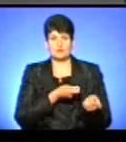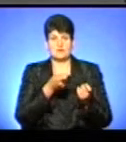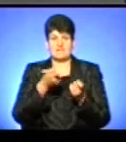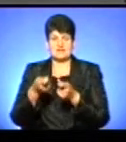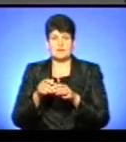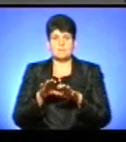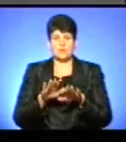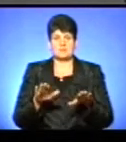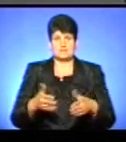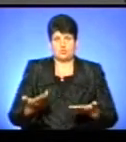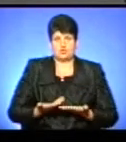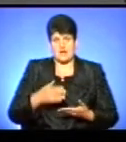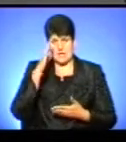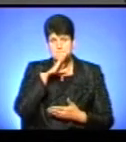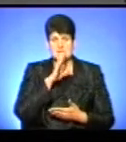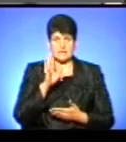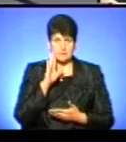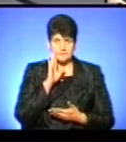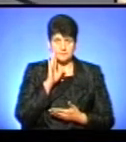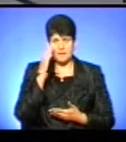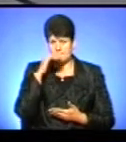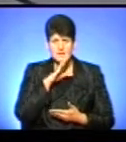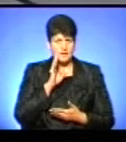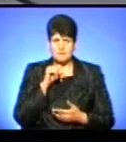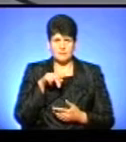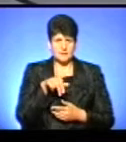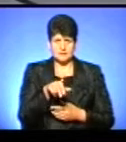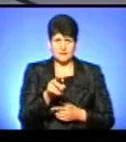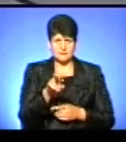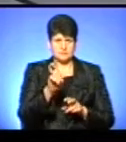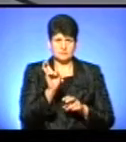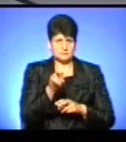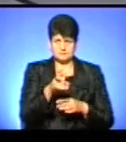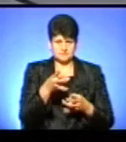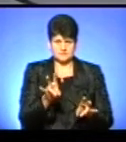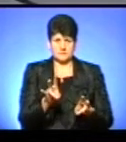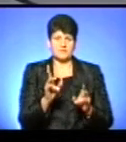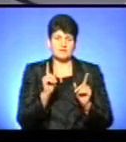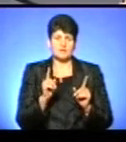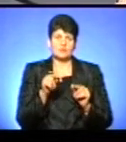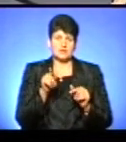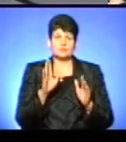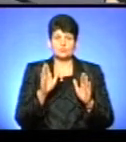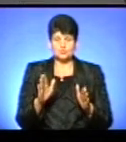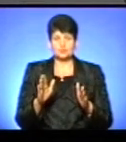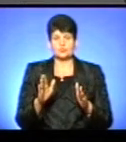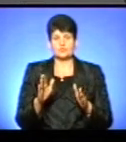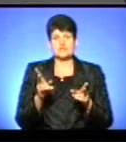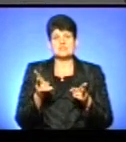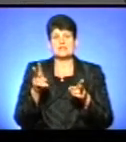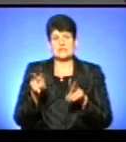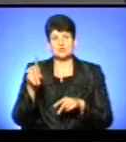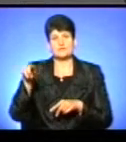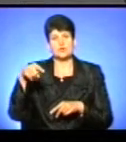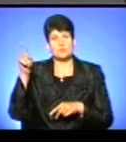проживання батьків. Тобто батькам нікуди йти не треба буде, лише написати заяву? Власне, вони будуть комунікувати, вони залишать свій